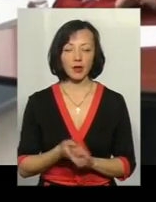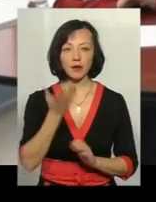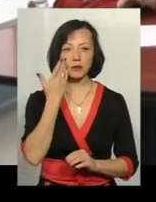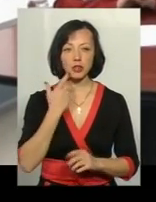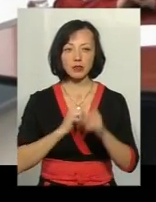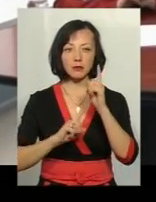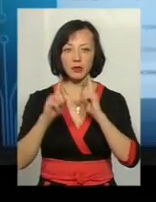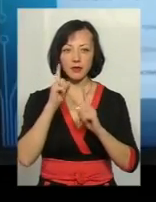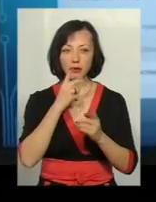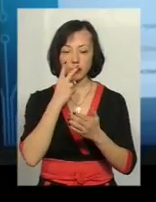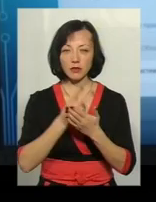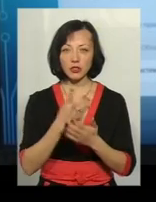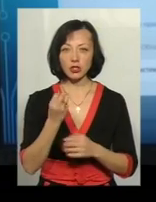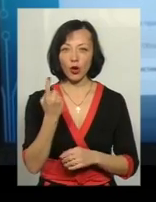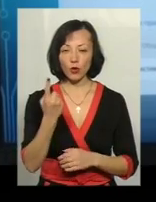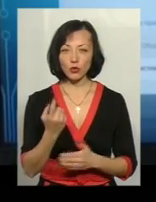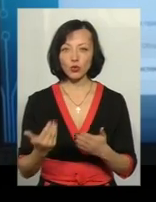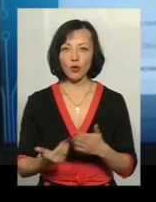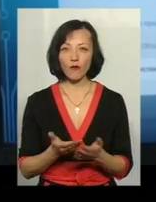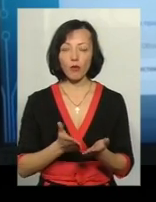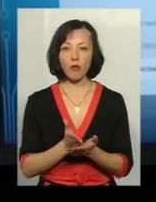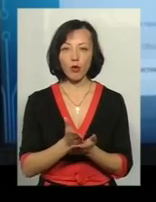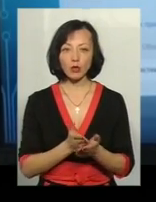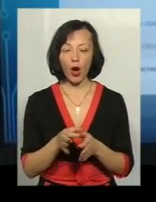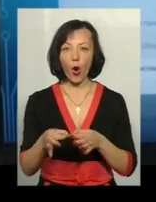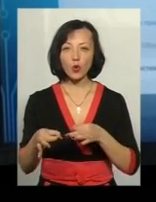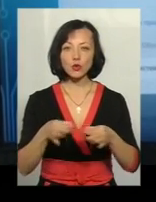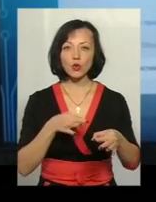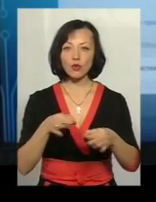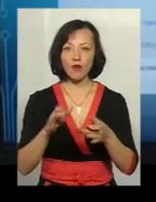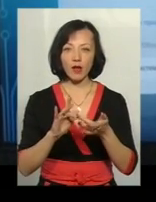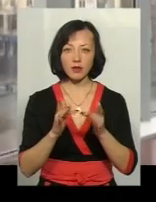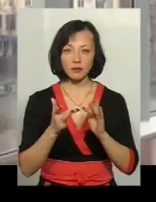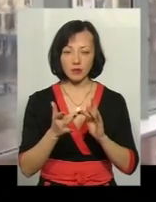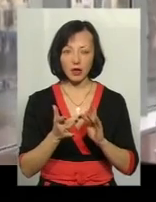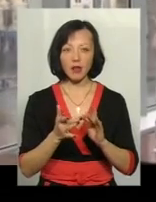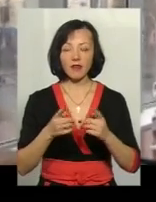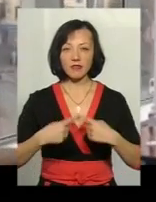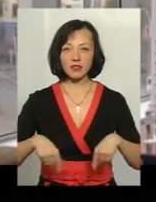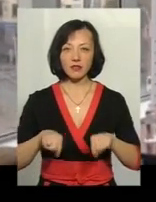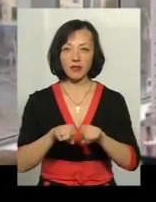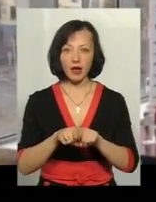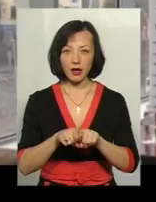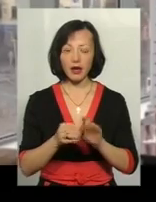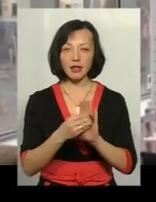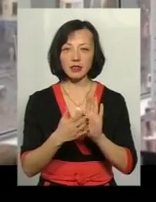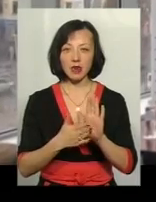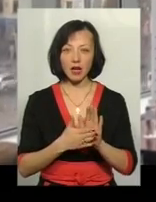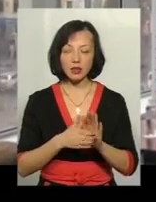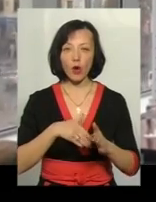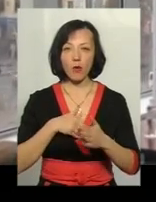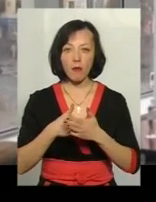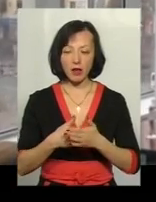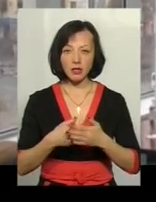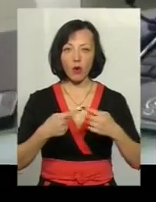брифінгу презентували ще одну нову послугу. Це онлайн-консультування громадян в сфері державної реєстрації громадських об'єднань. Запровадження